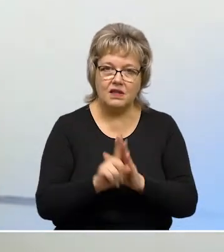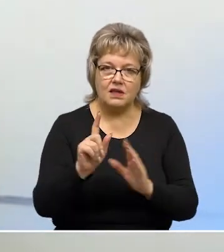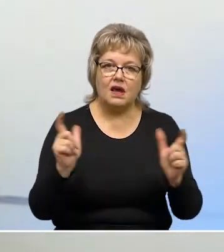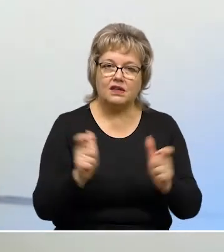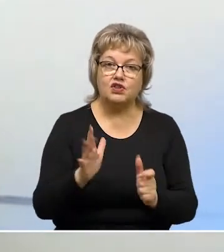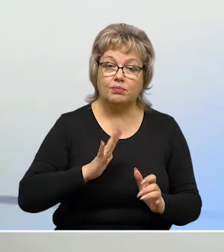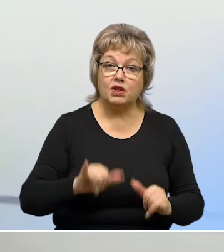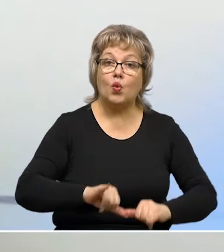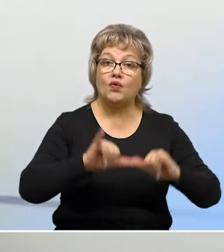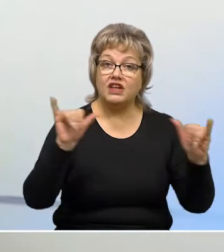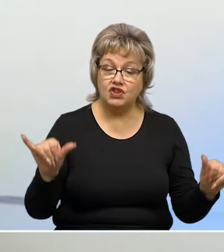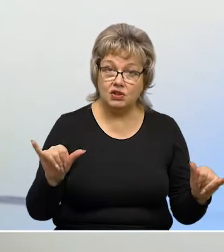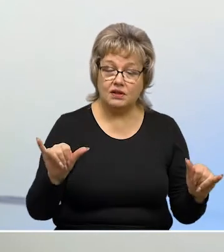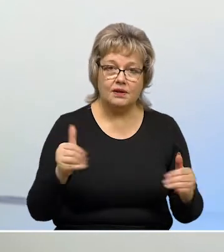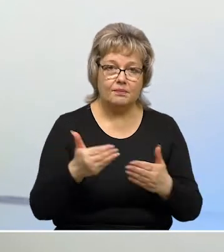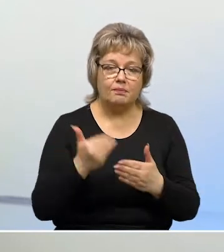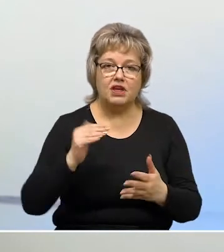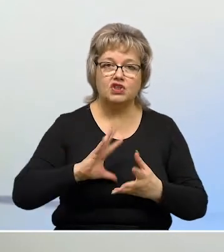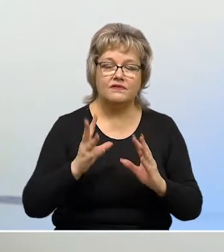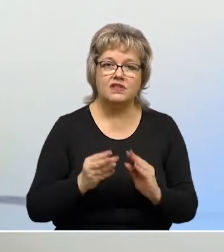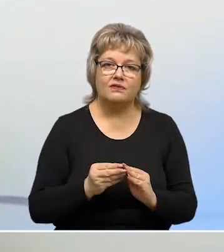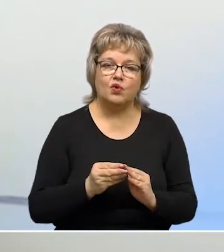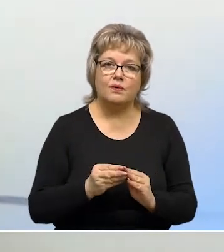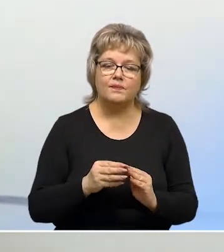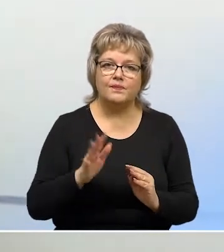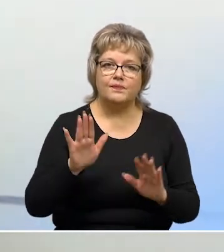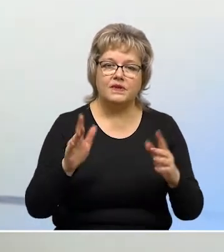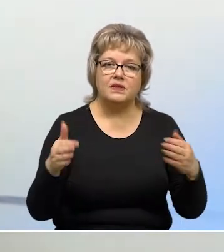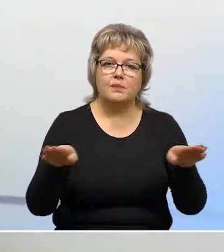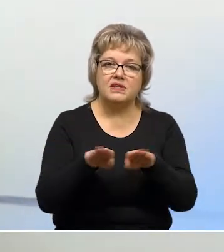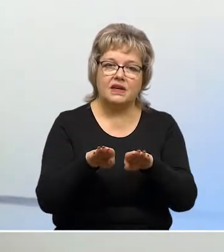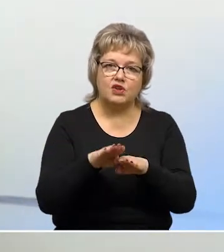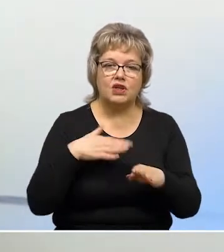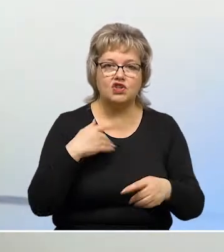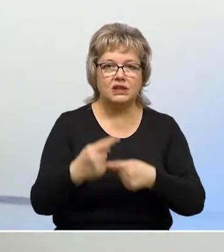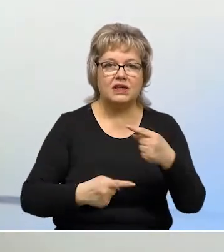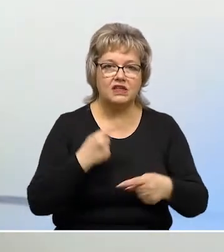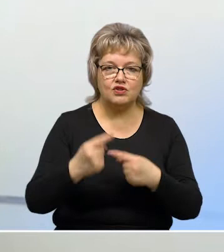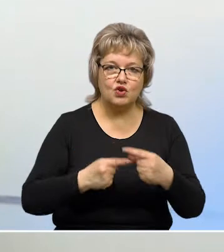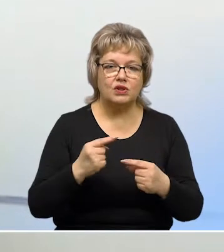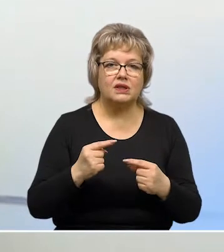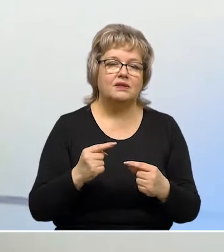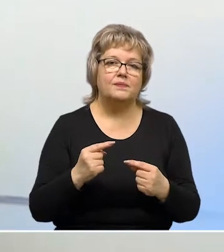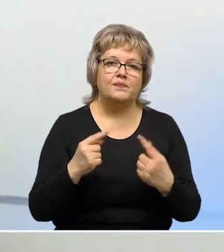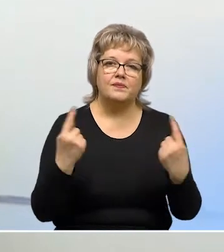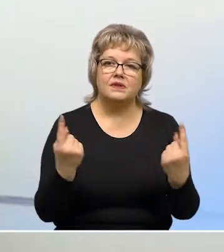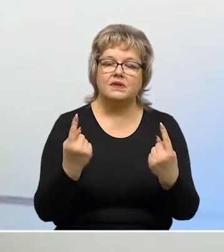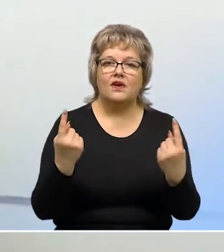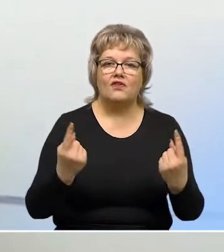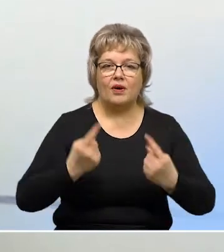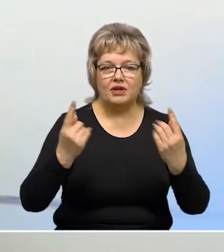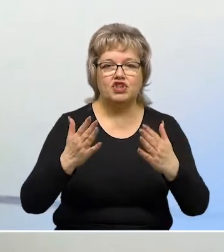мер, была увеличена. Увеличена, прежде всего, в стороне наших традиционно спальных районов,